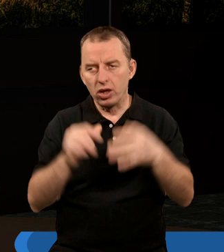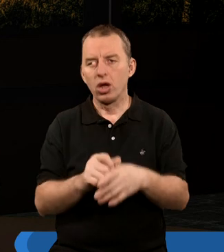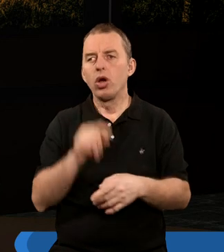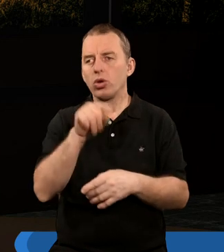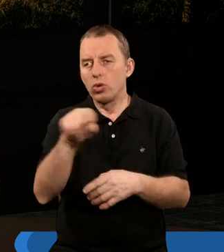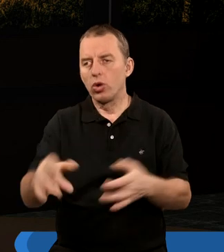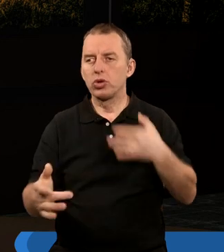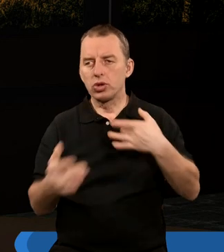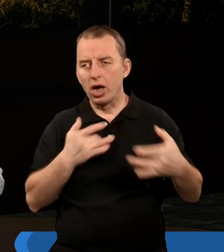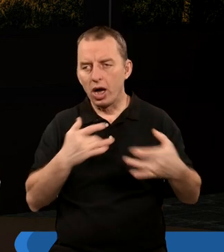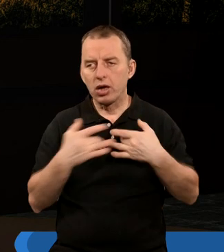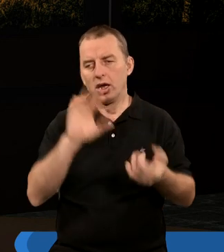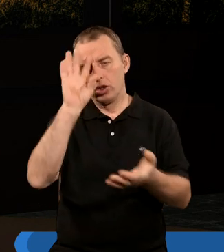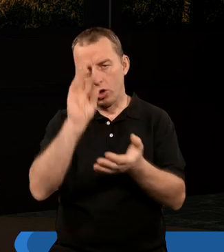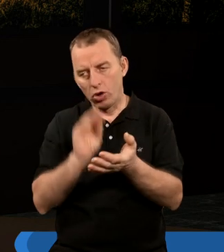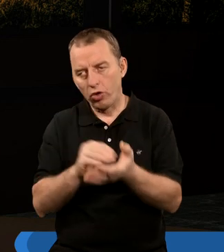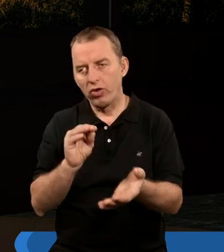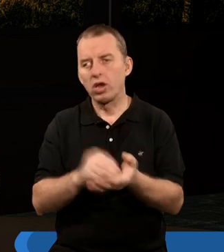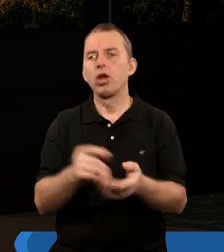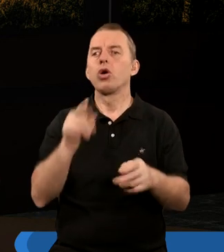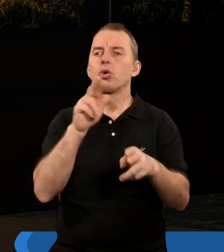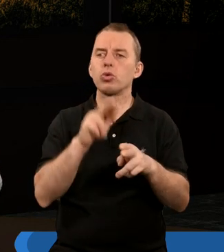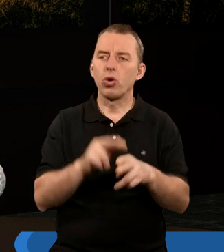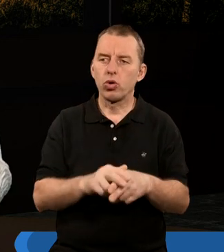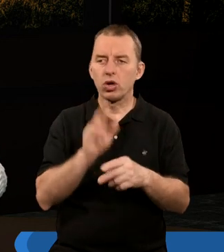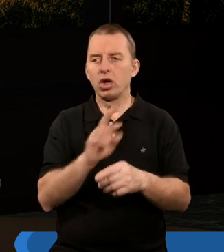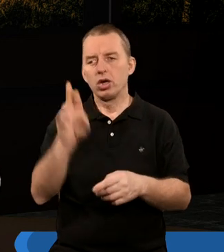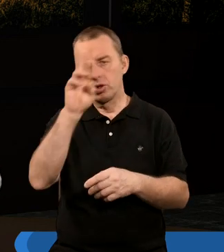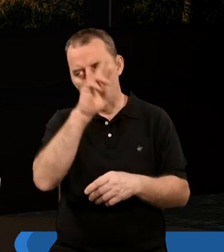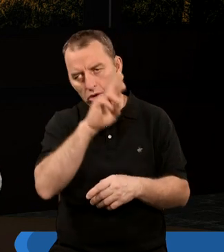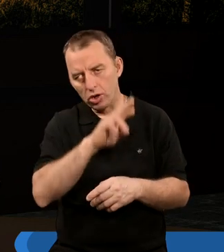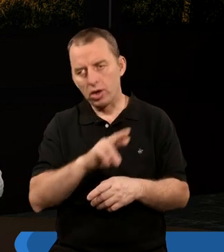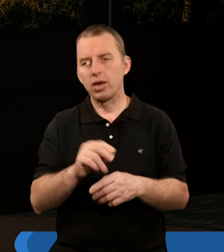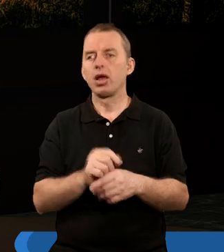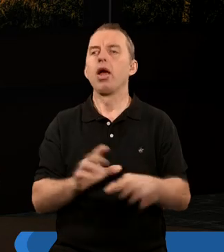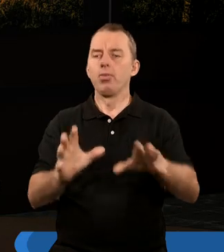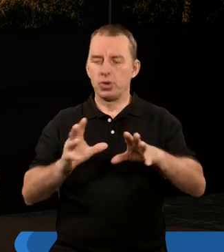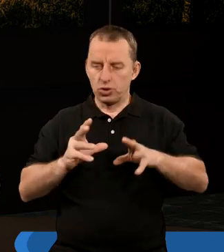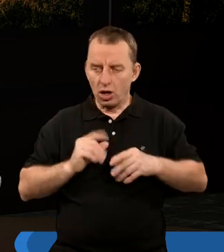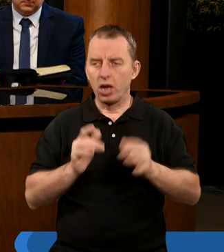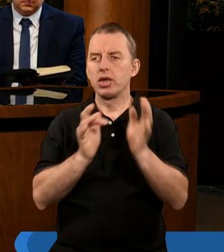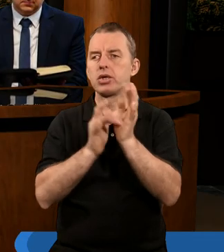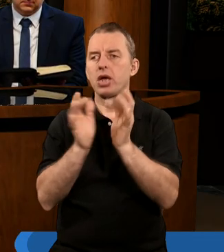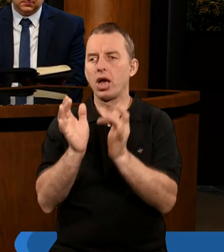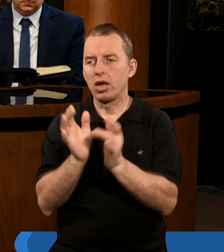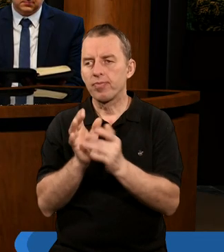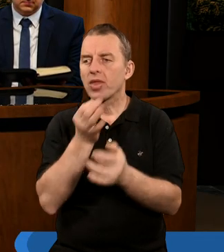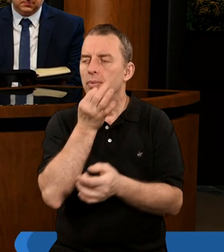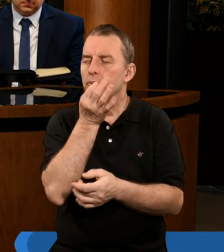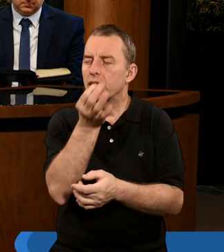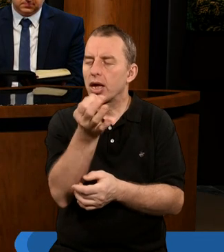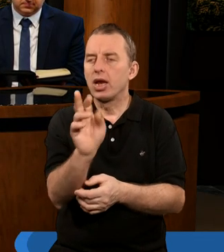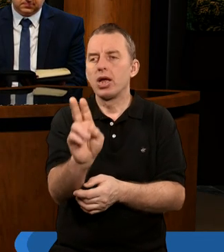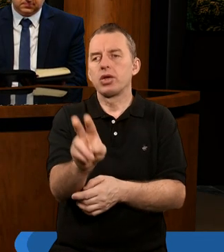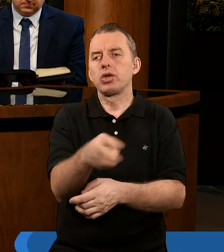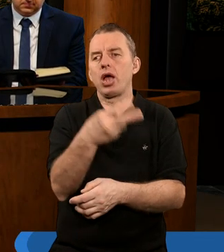a tutaj jest cierpienie, to jest jakieś doświadczenie, tak, tych, którzy rzeczywiście przyjęli Pana Jezusa. I to pytanie, tak,